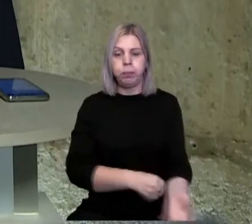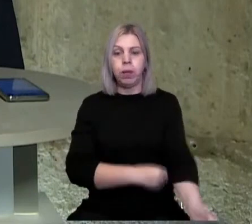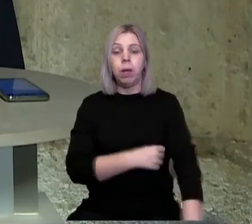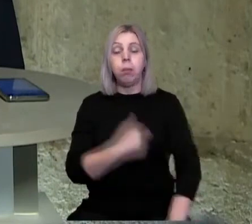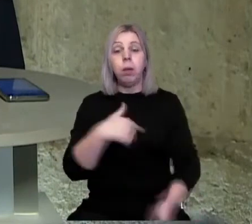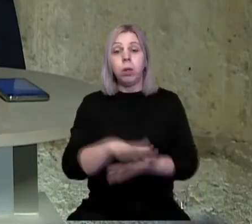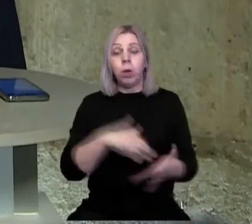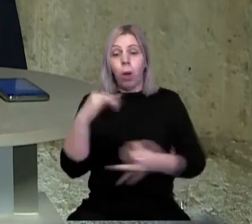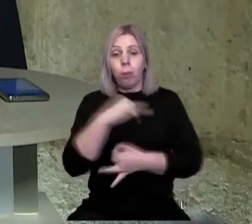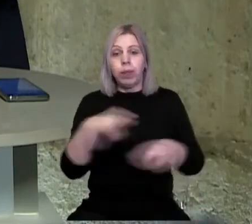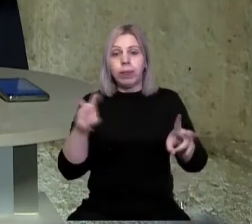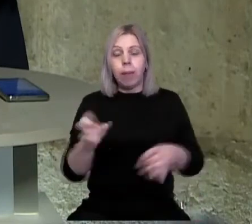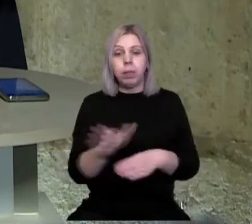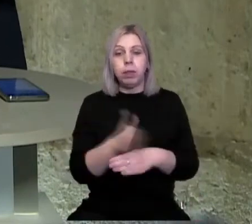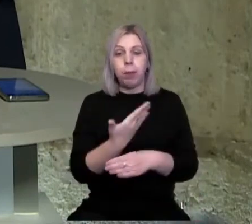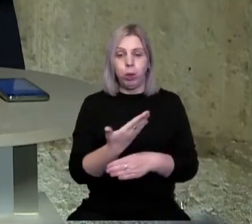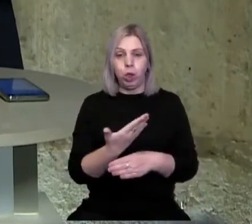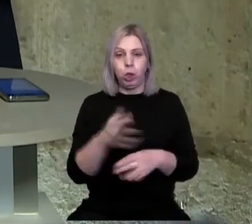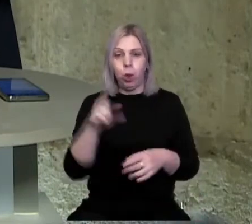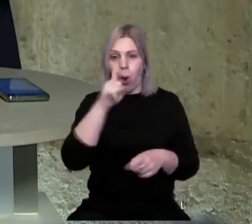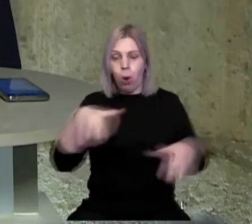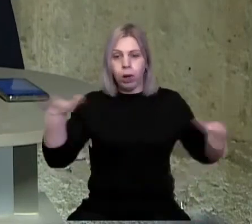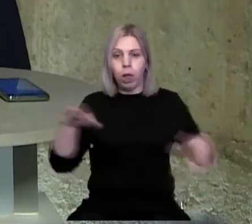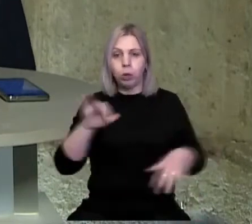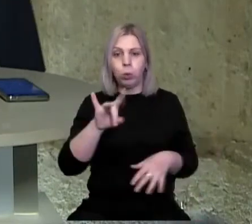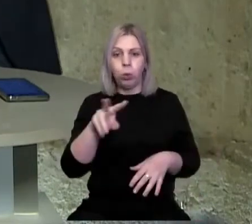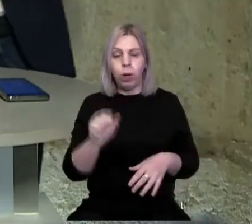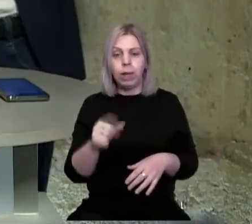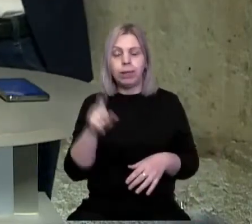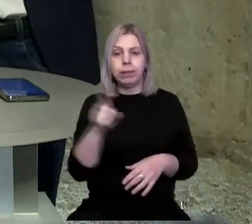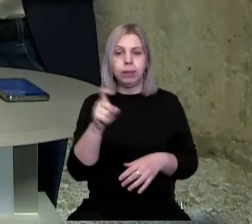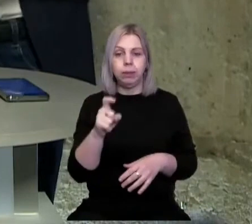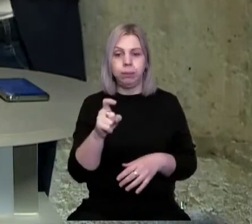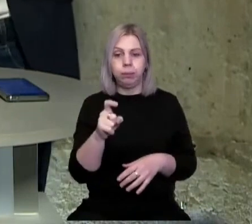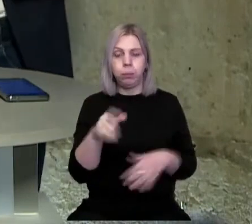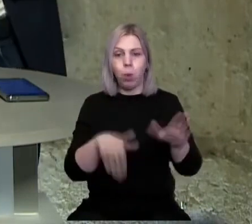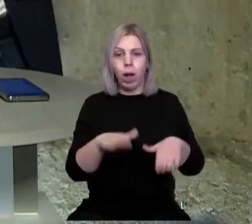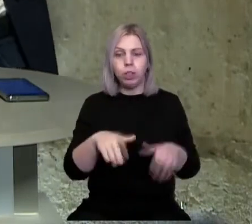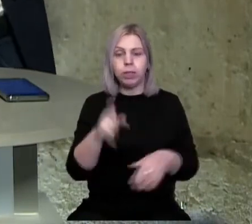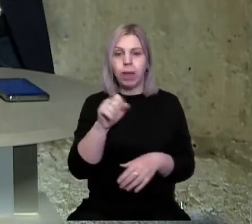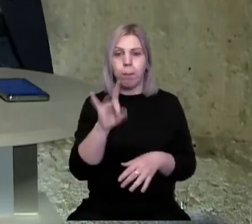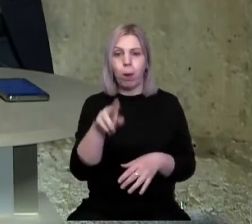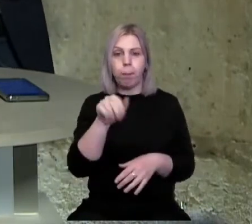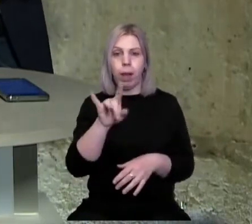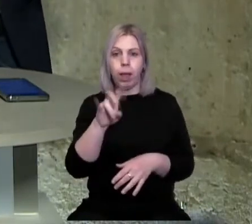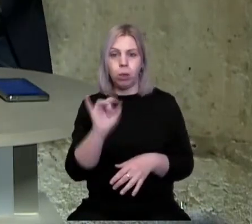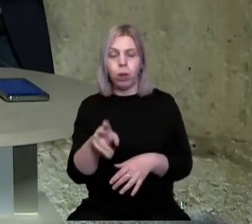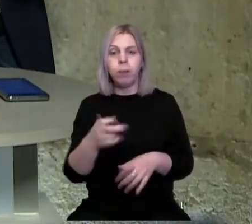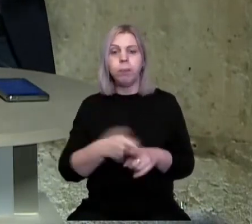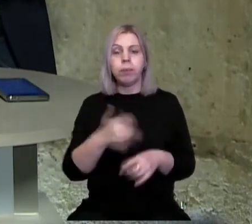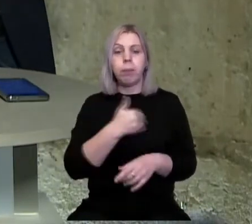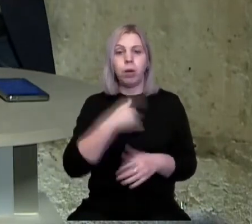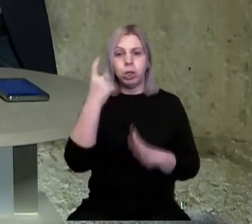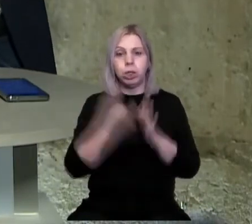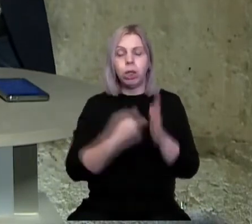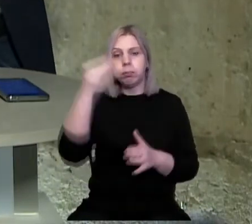продовжуємо обговорювати тему демонтажу орла Турула з Мукачівського замку Паланок. Намагаємося